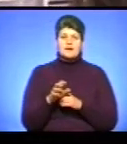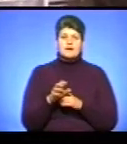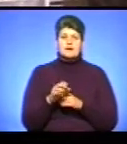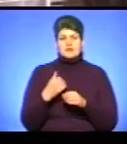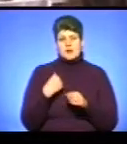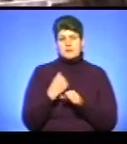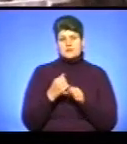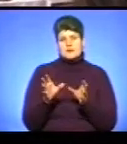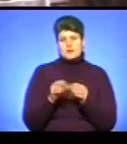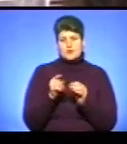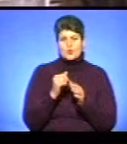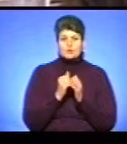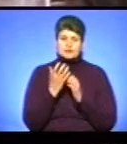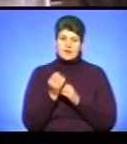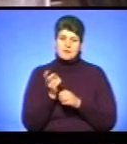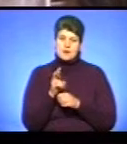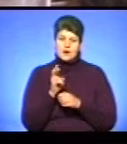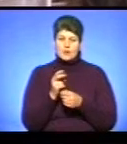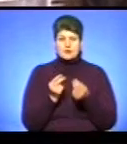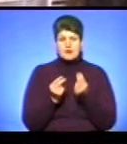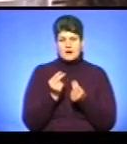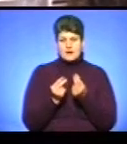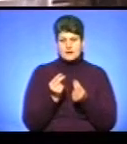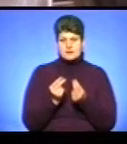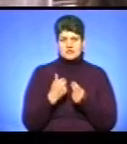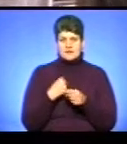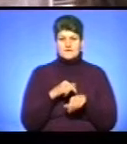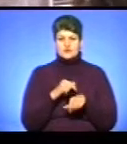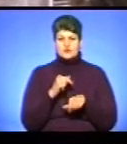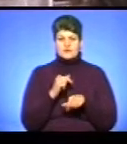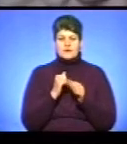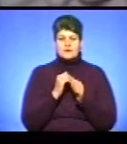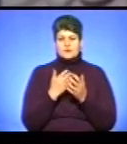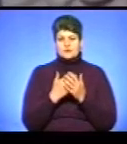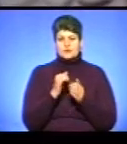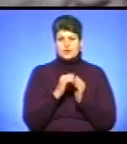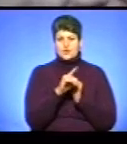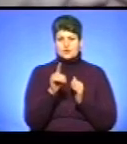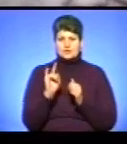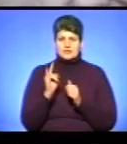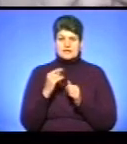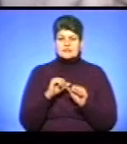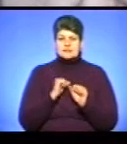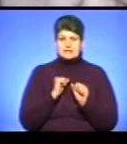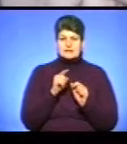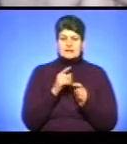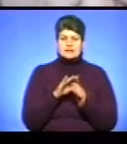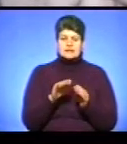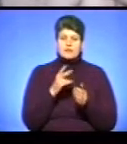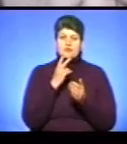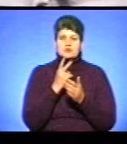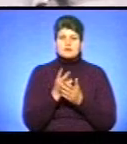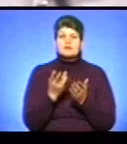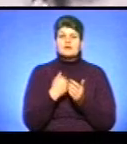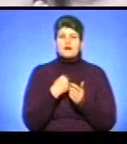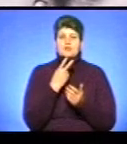працювала з ними. Я кожного дня приходила з ними, гралася. Я відчуваю майже кожну дитину. Я старалася таких дітей показати, яких я їх